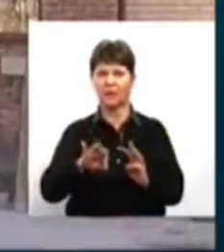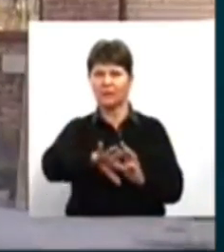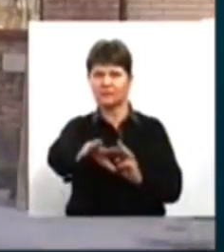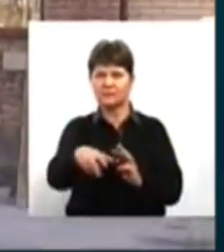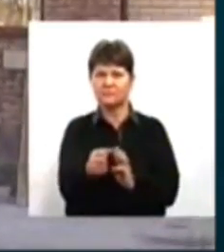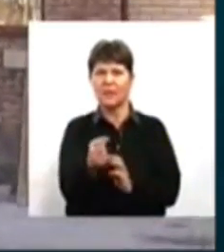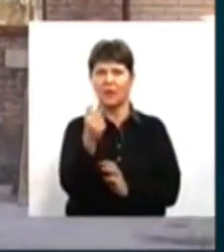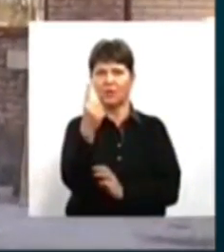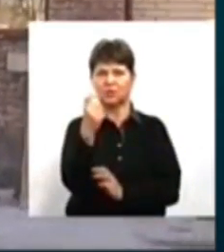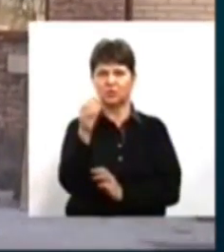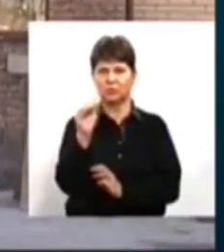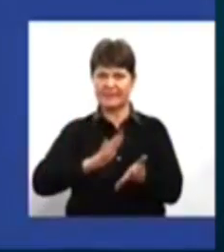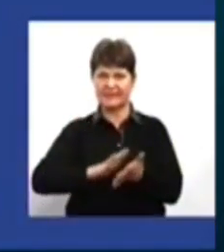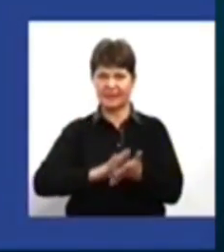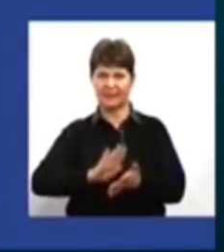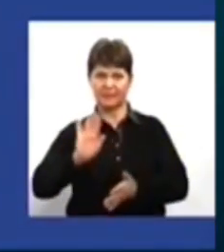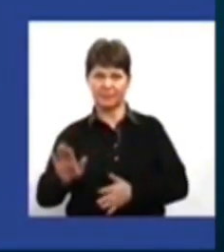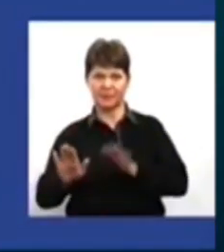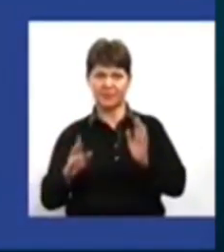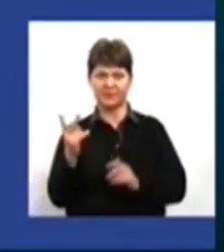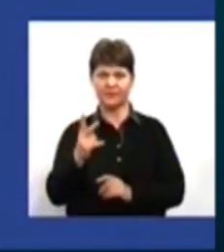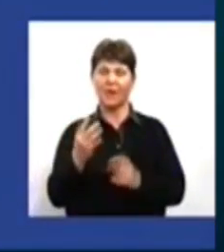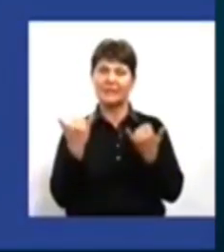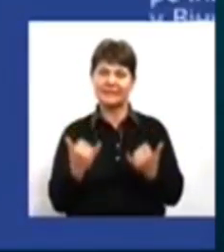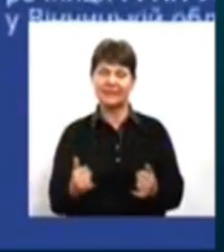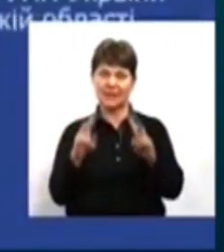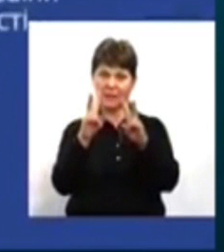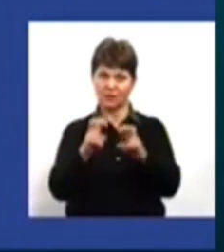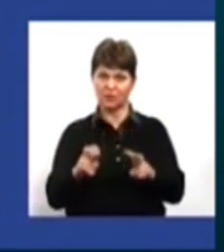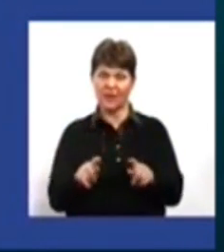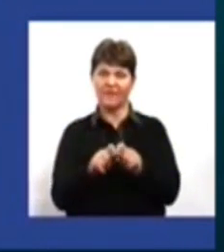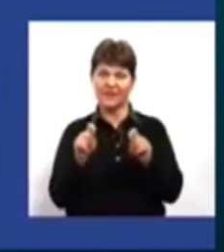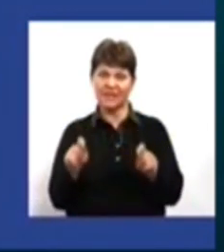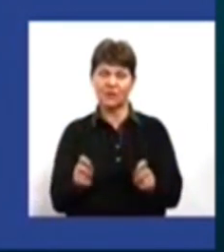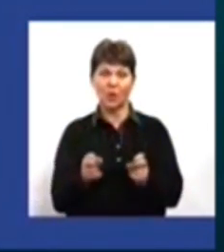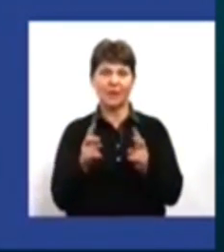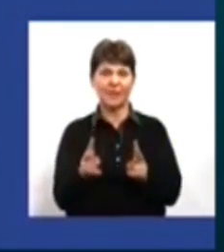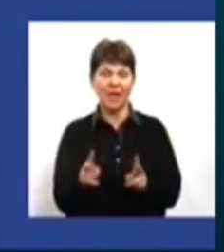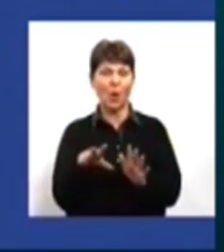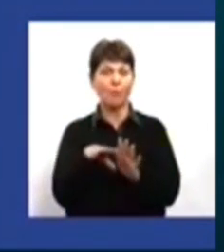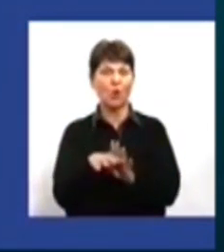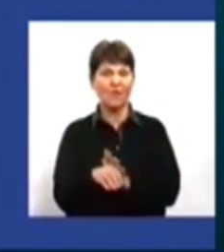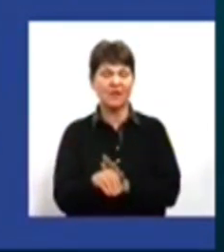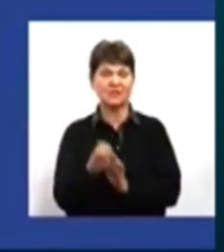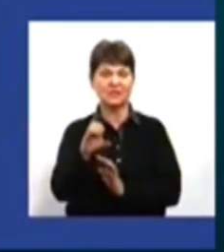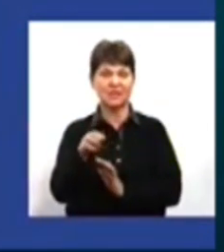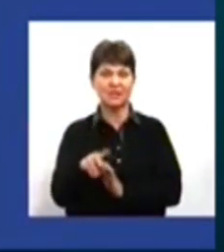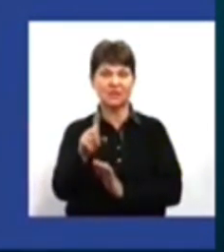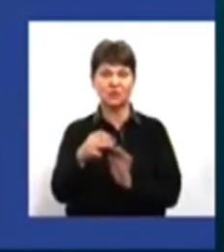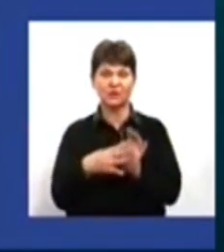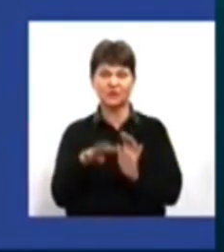тисяч гривень та золоту підвізку. Поводимо розслідування в рамках відкритого кримінального провадження по статті 194